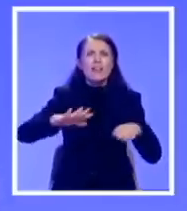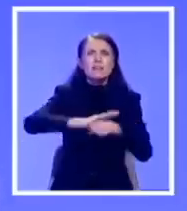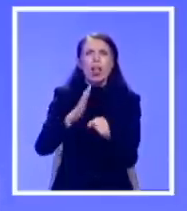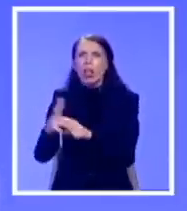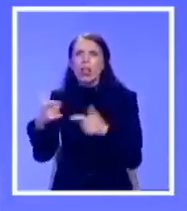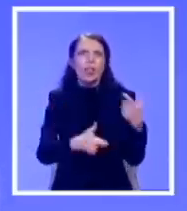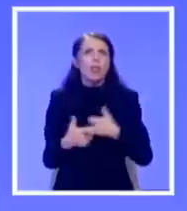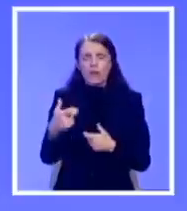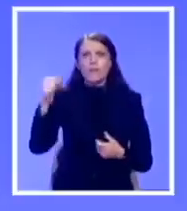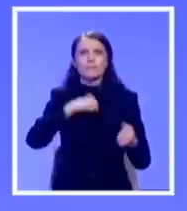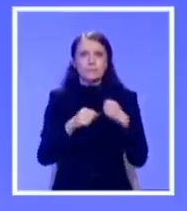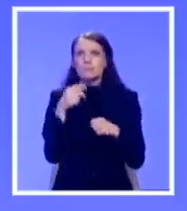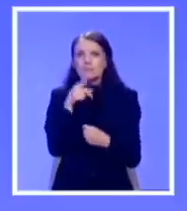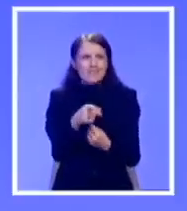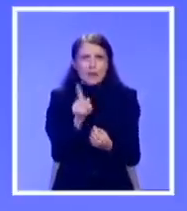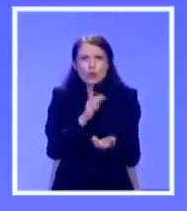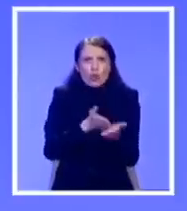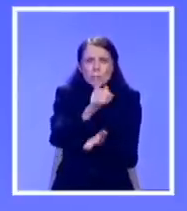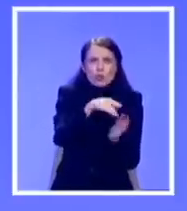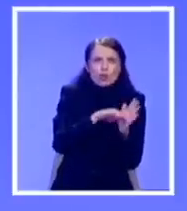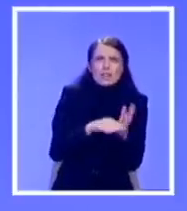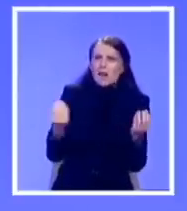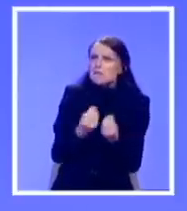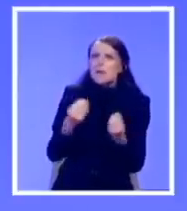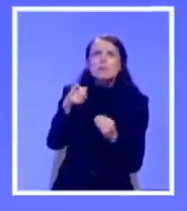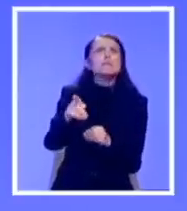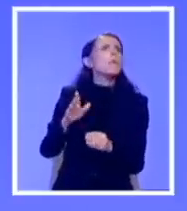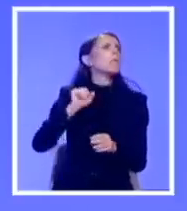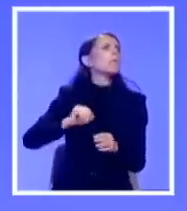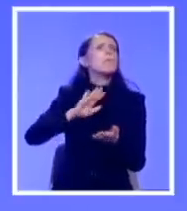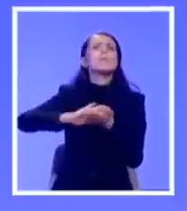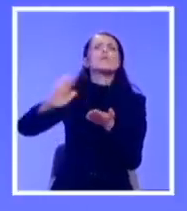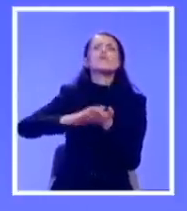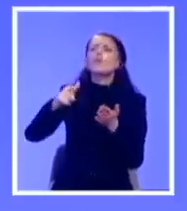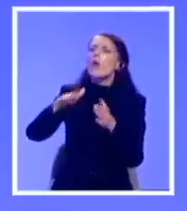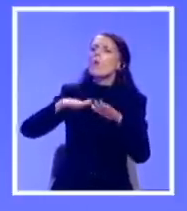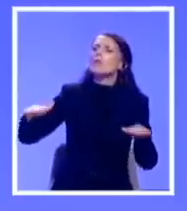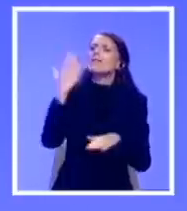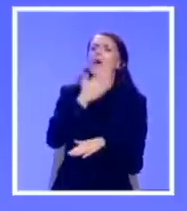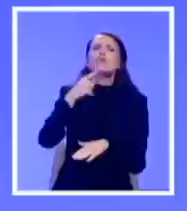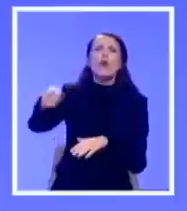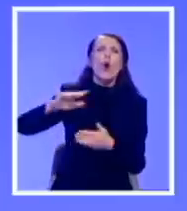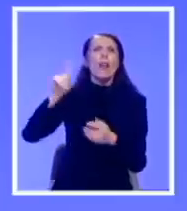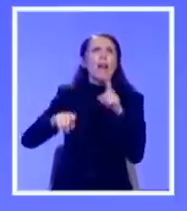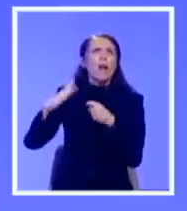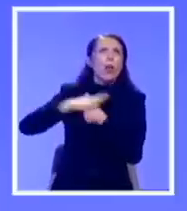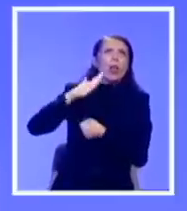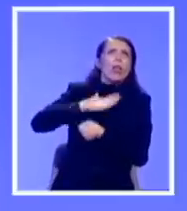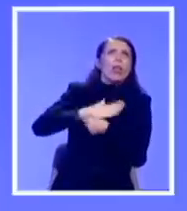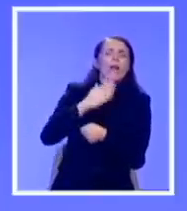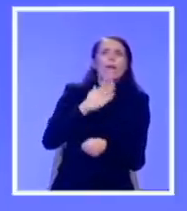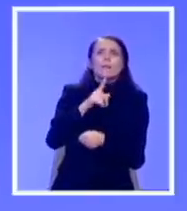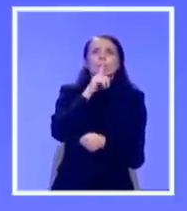nije dostojna tema u Skupštini Srbije, da li deca i dalje trpe nasilje po školama, zato što se nekome sa nekog imaginarnog vrha nije dopala